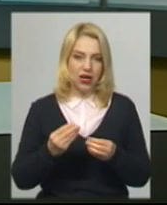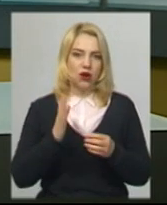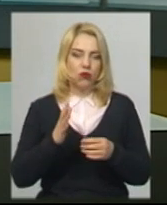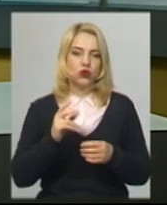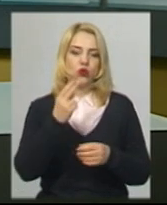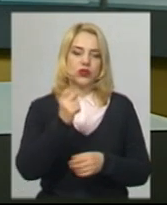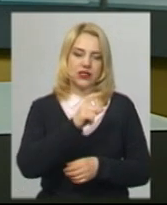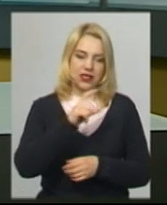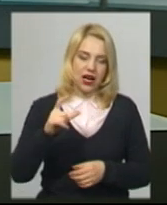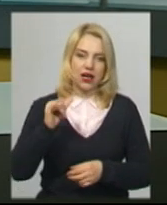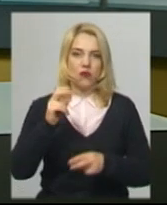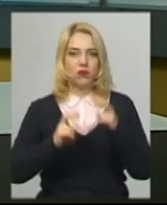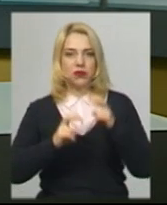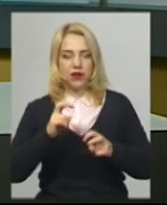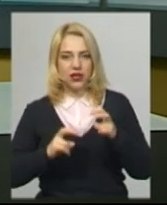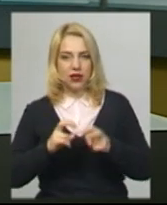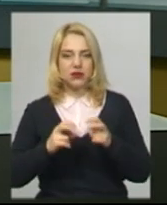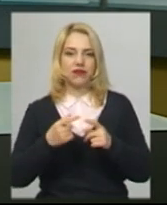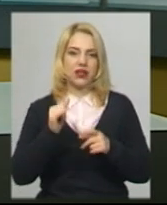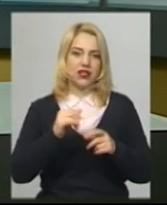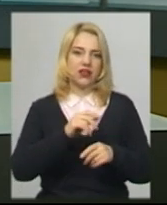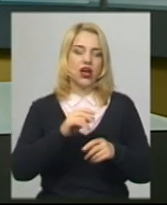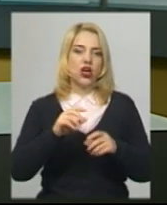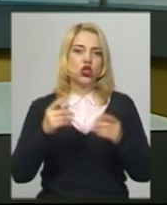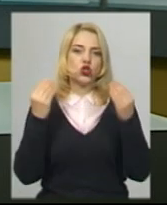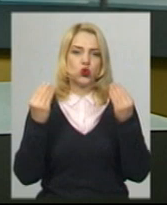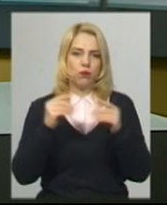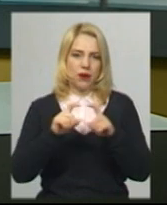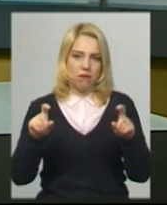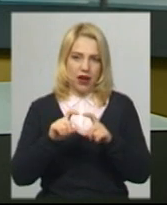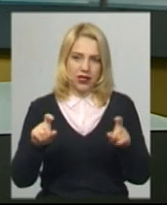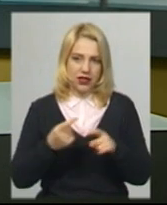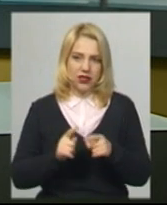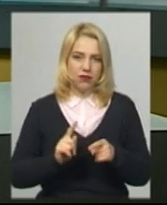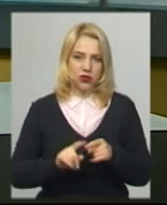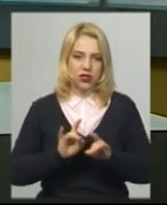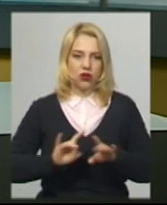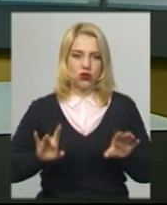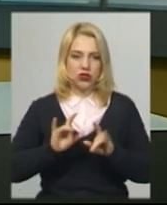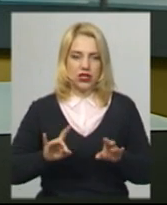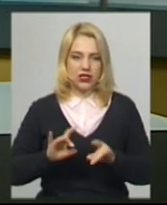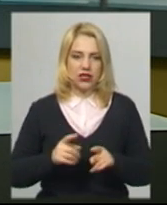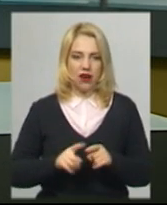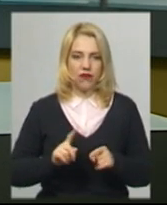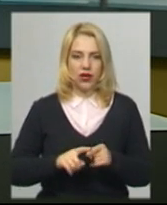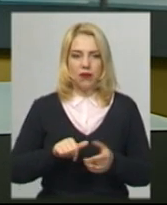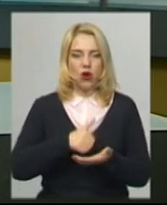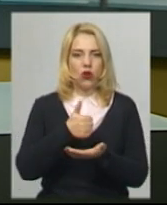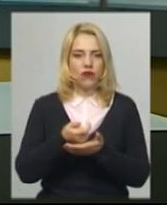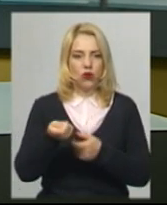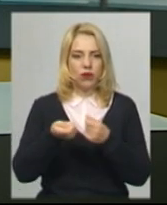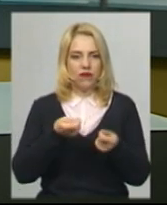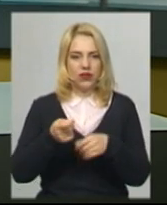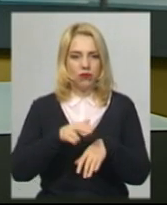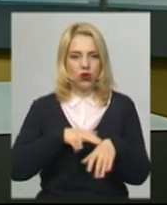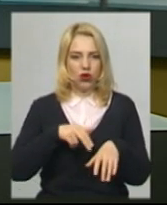супермаркетів обласного центру. Про це Суспільному розповів настоятель храму мучеників благовірних Бориса і Гліба при головному управлінні